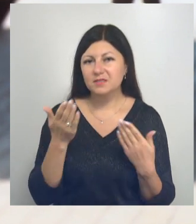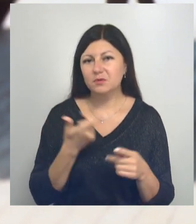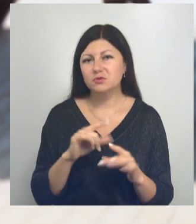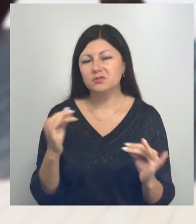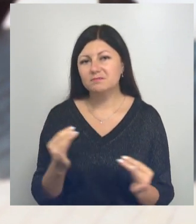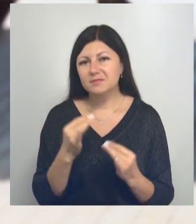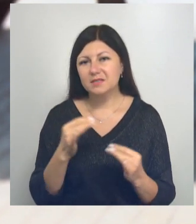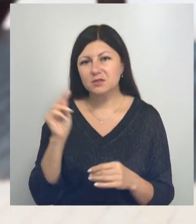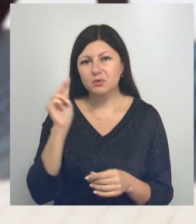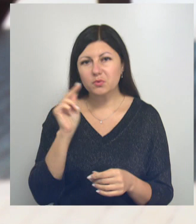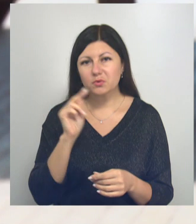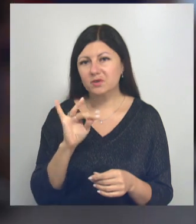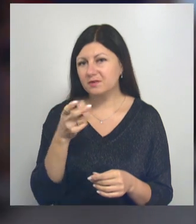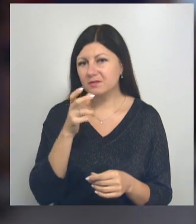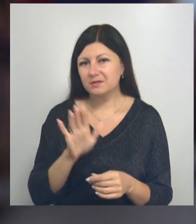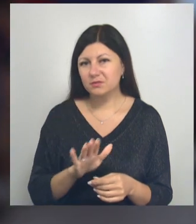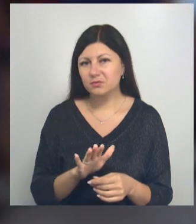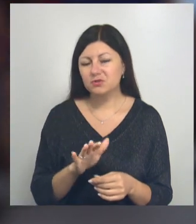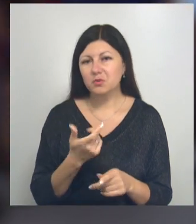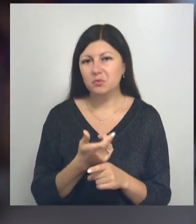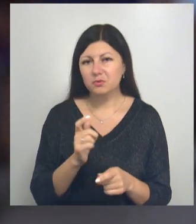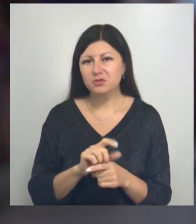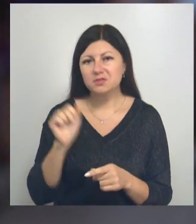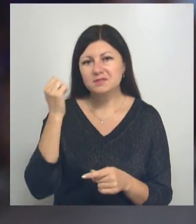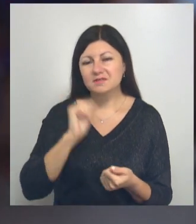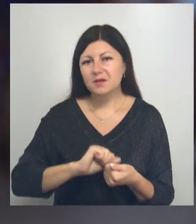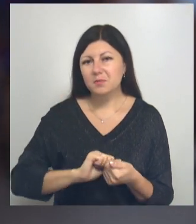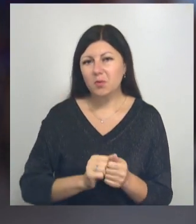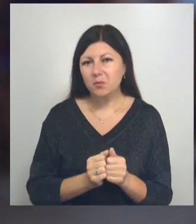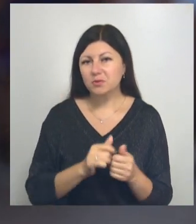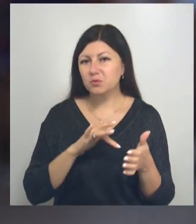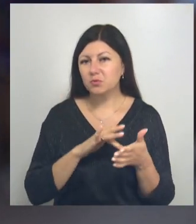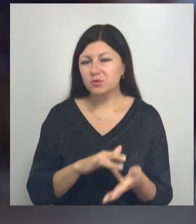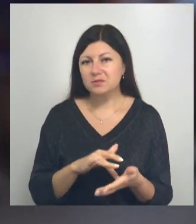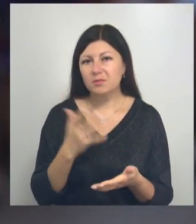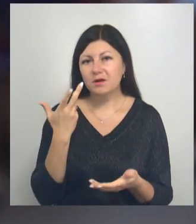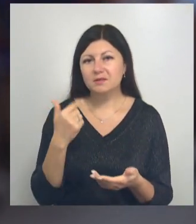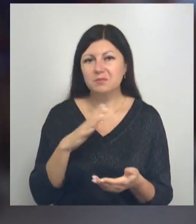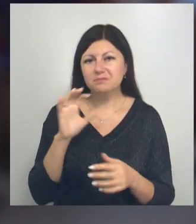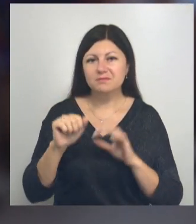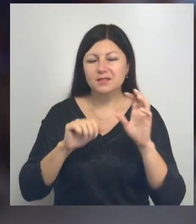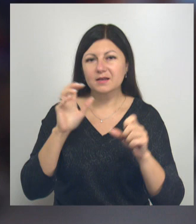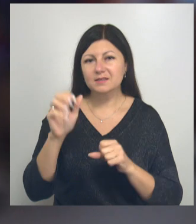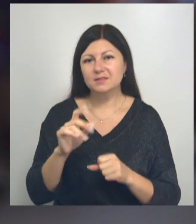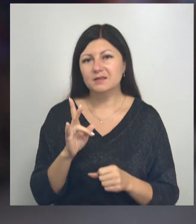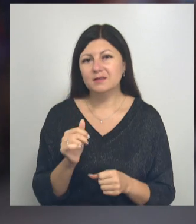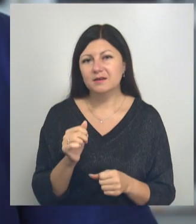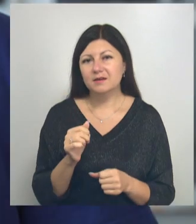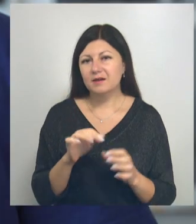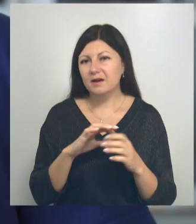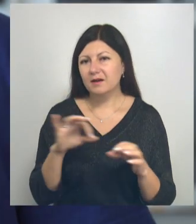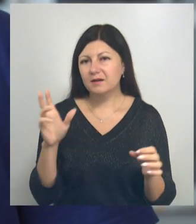интересные уроки, совсем не скучные. Очень заполнился туризм, когда мы лазили на канатах.